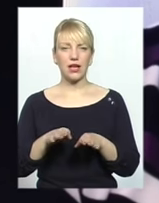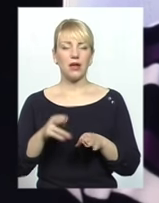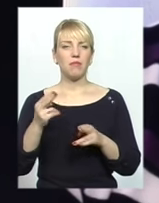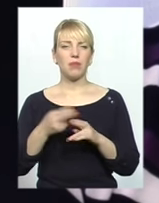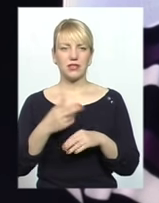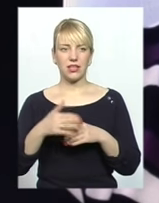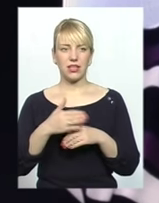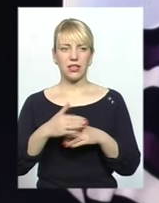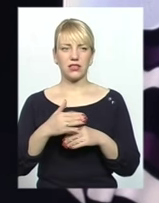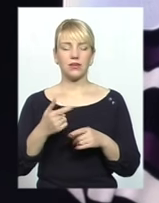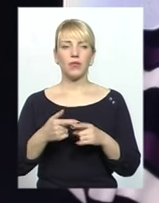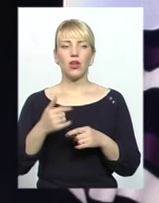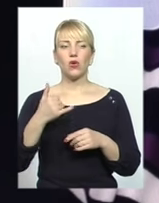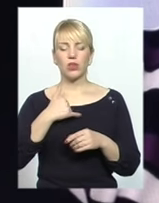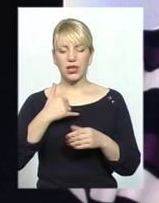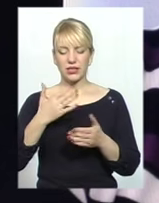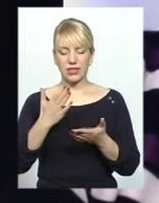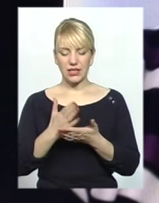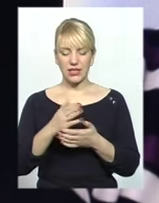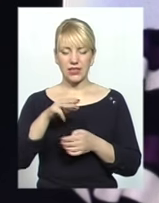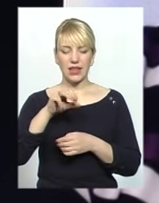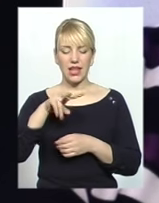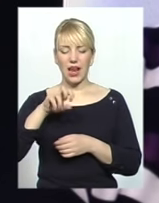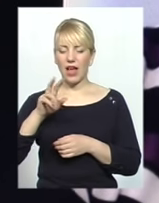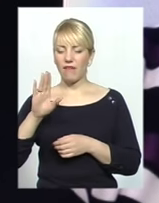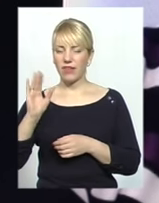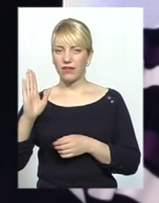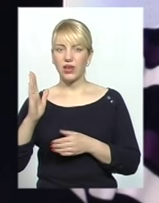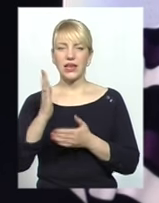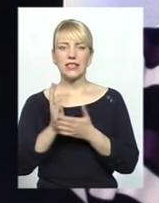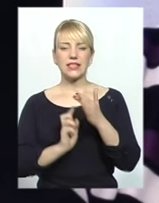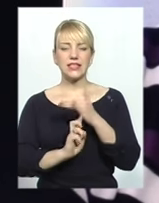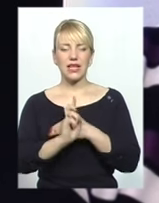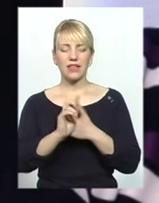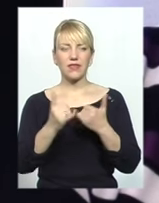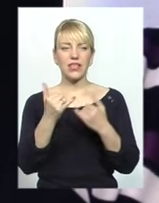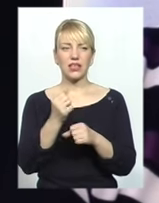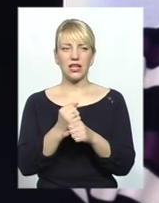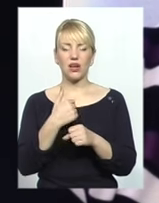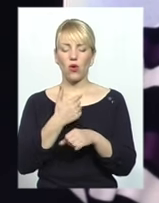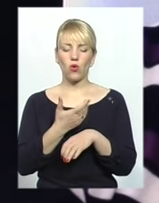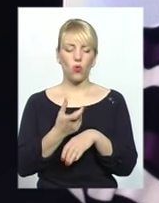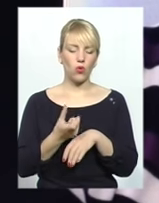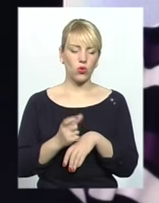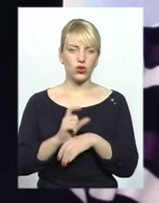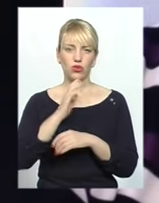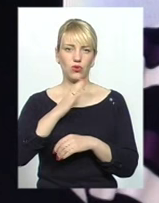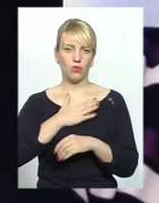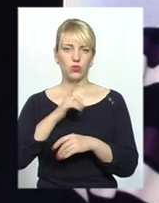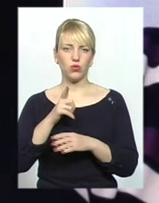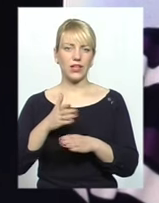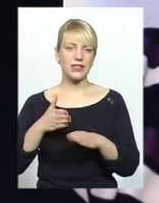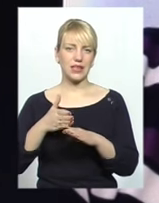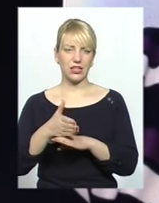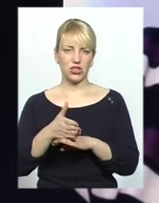дуже красивіша церковь, ныне действуюча. Я дуже люблю туди заїжджати, там дуже красиво, там